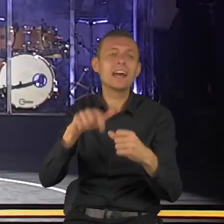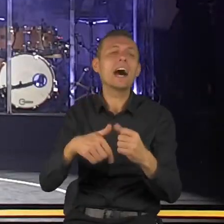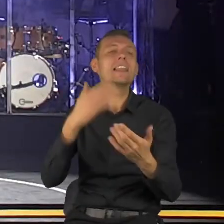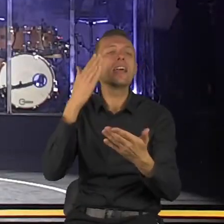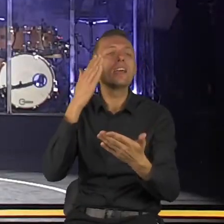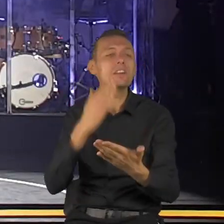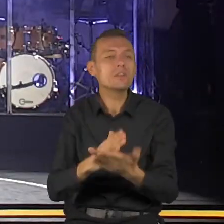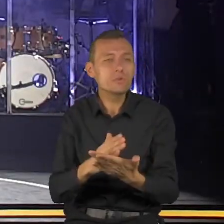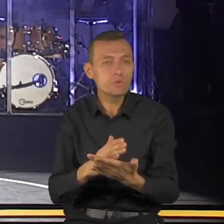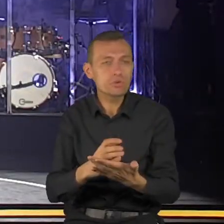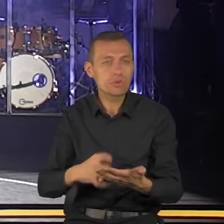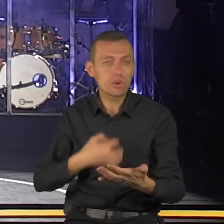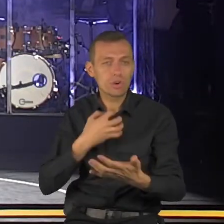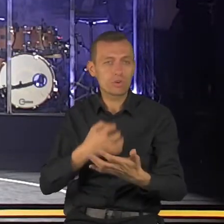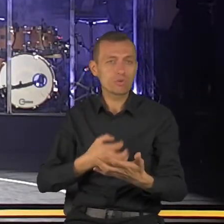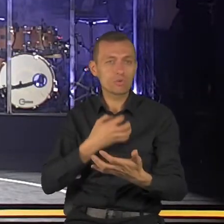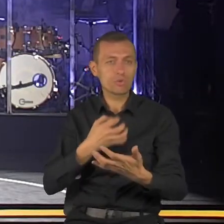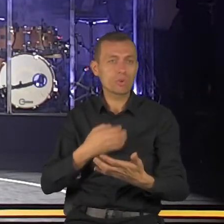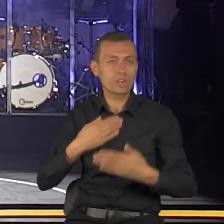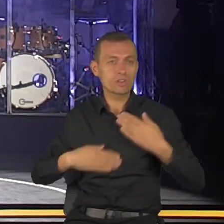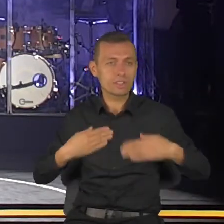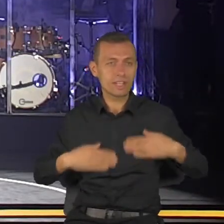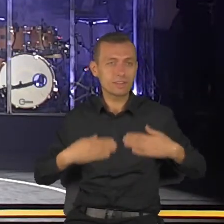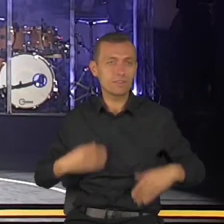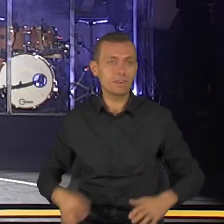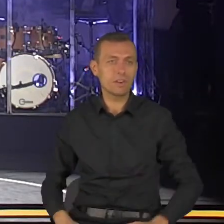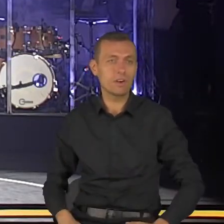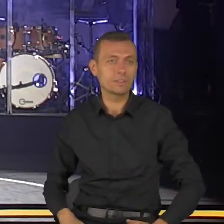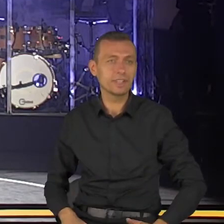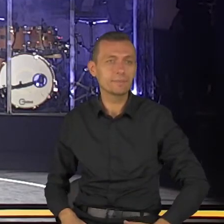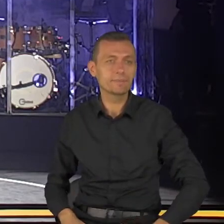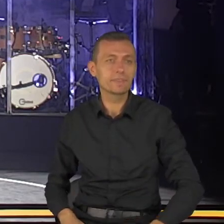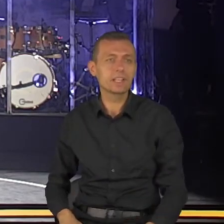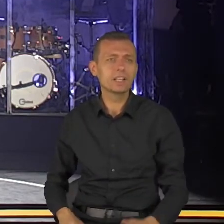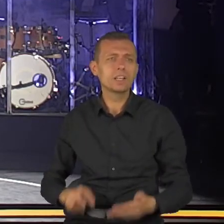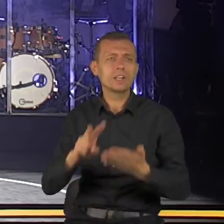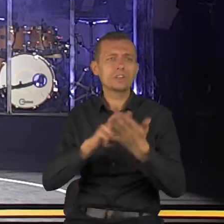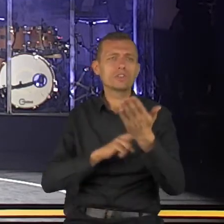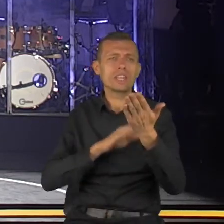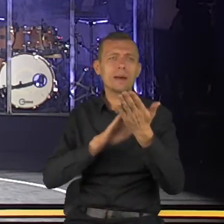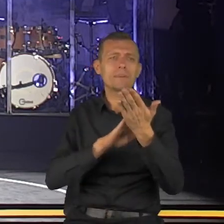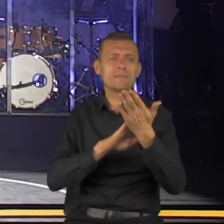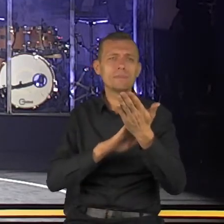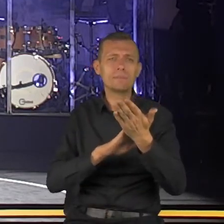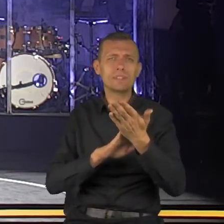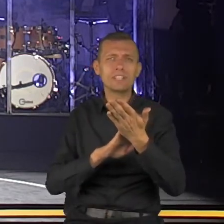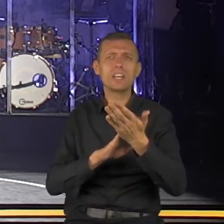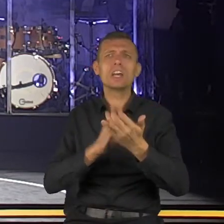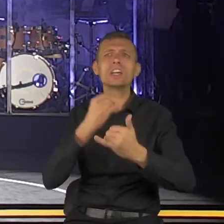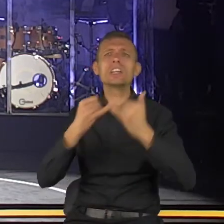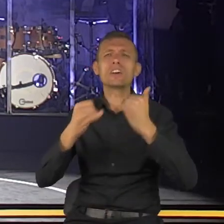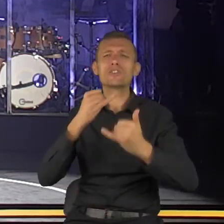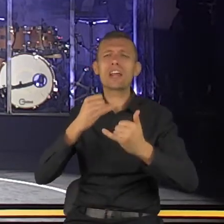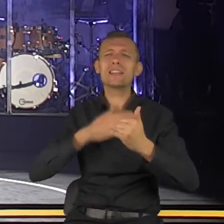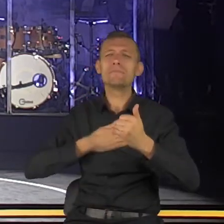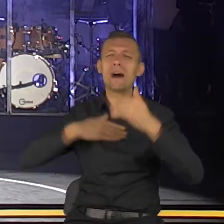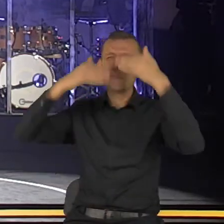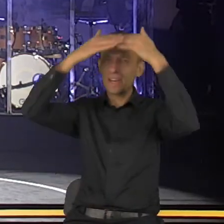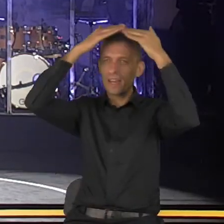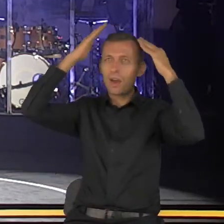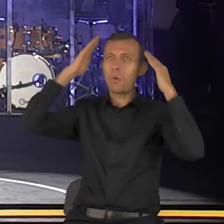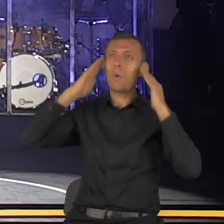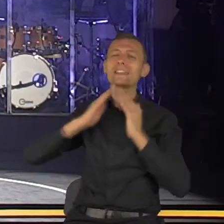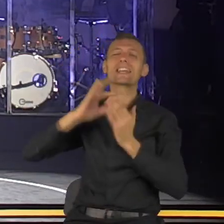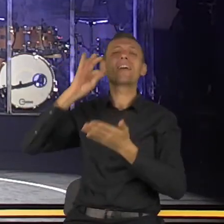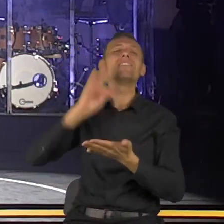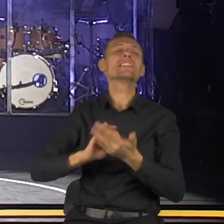łaskę. Kto z was ma łaskę Pana Jezusa Chrystusa? Słuchajcie, jesteście ludźmi, którzy